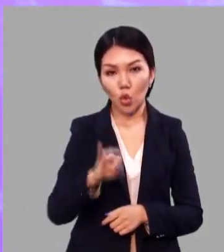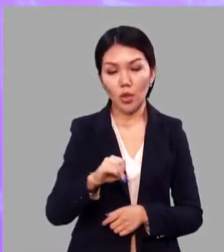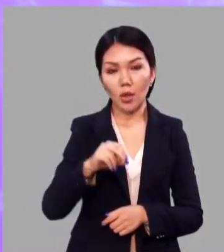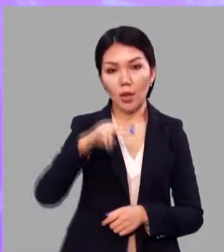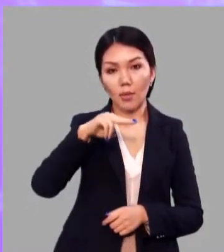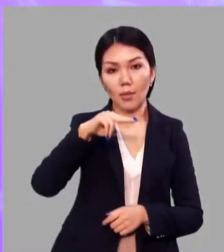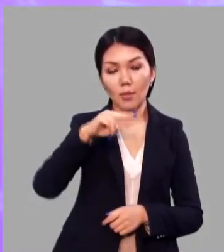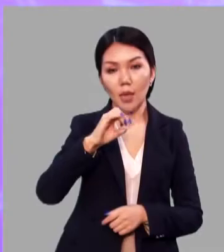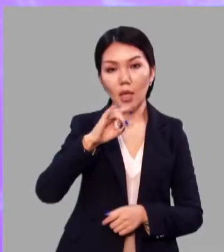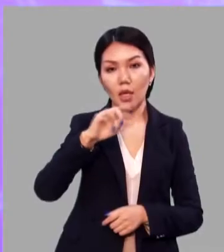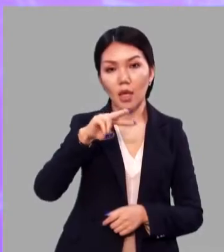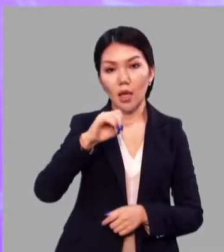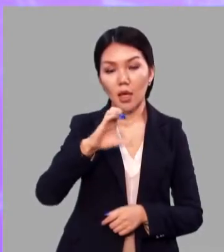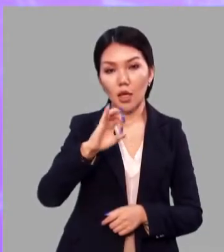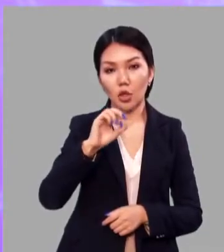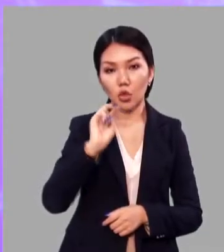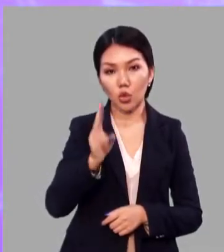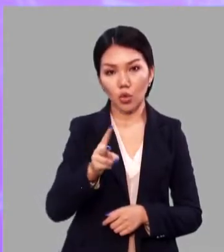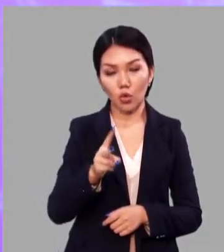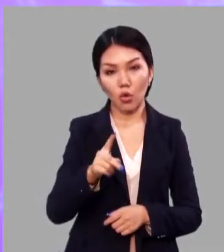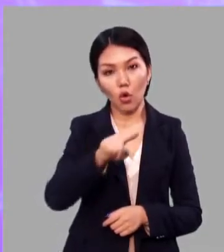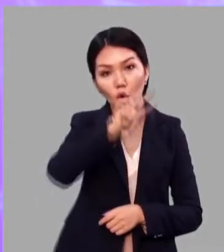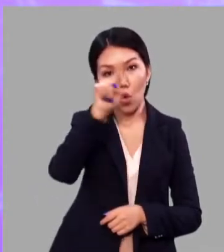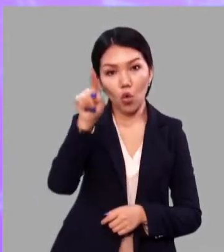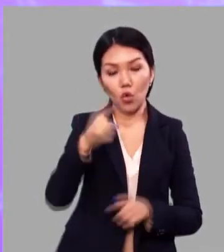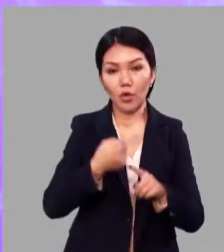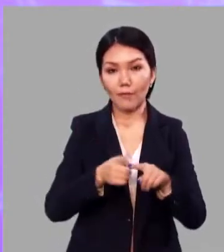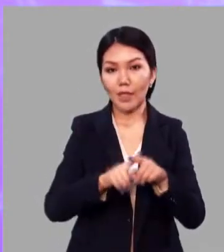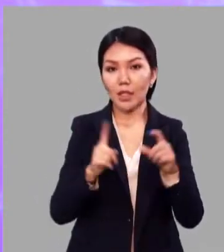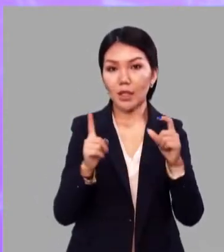«перелесок». Корень в